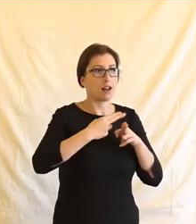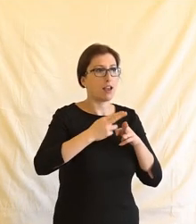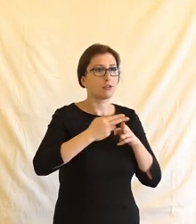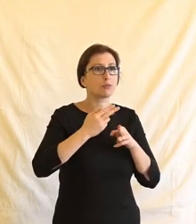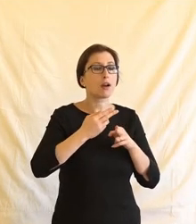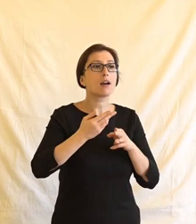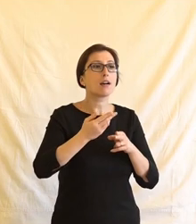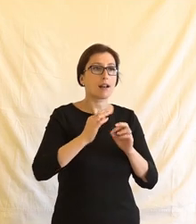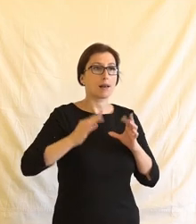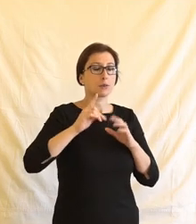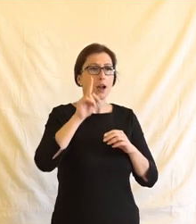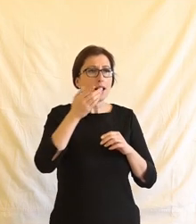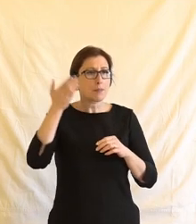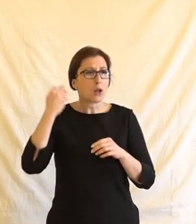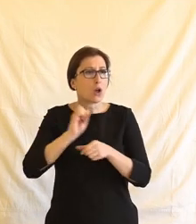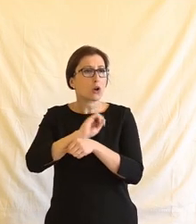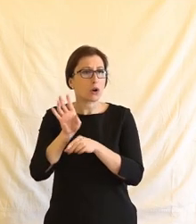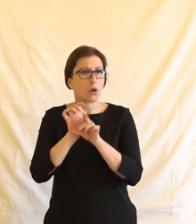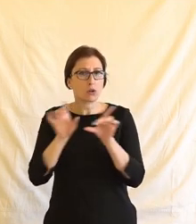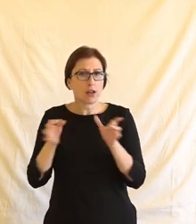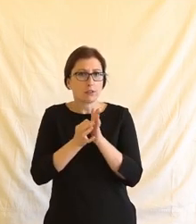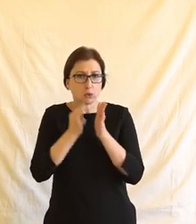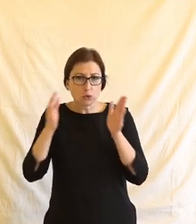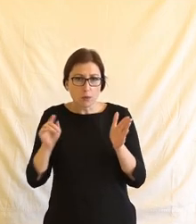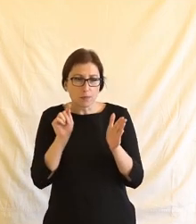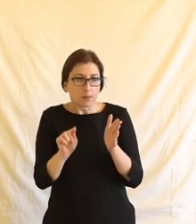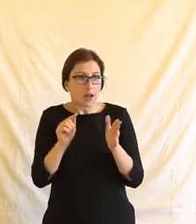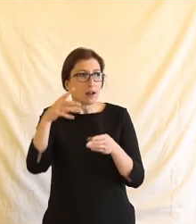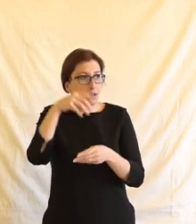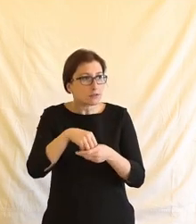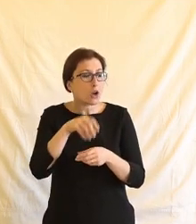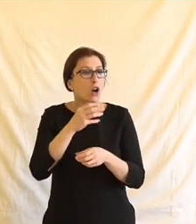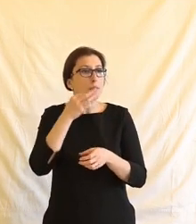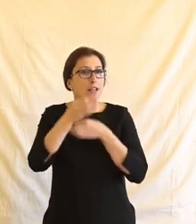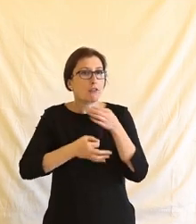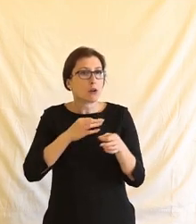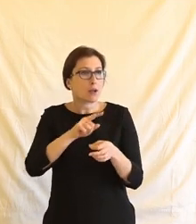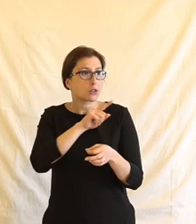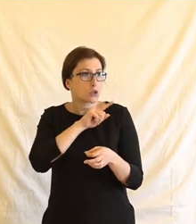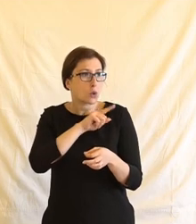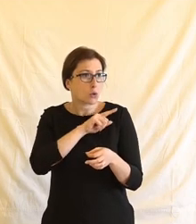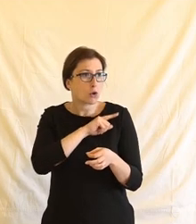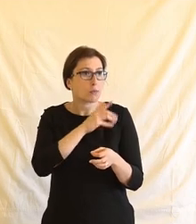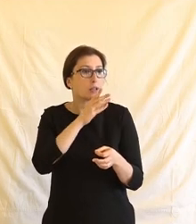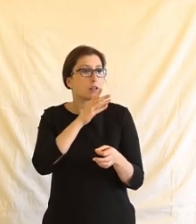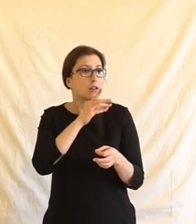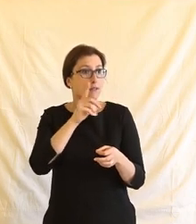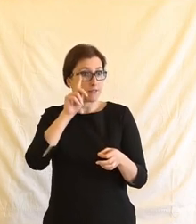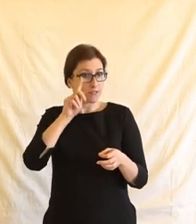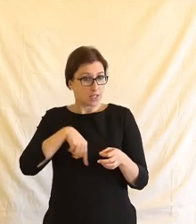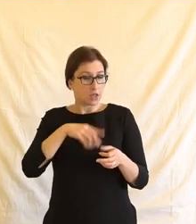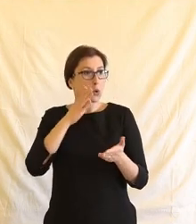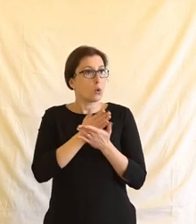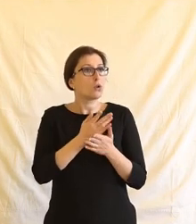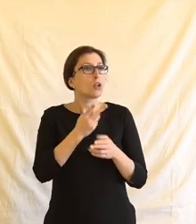tady měli i takový příklad, kdy skoro to vypadalo, že naopak osobní data můžou vést k odepření léčby, kdy se